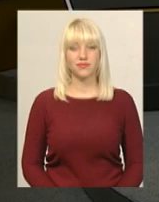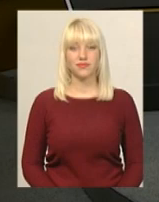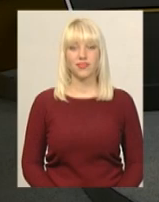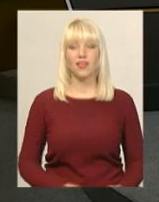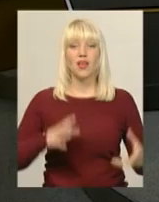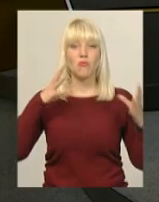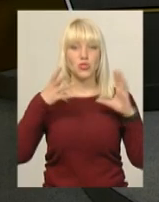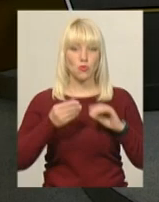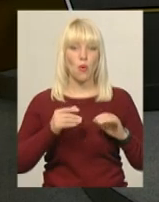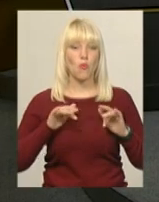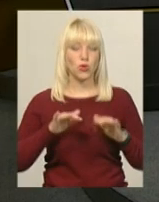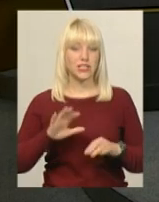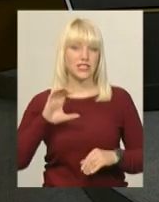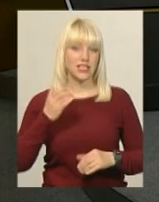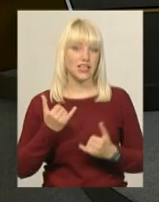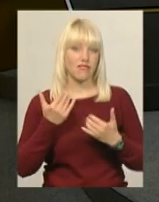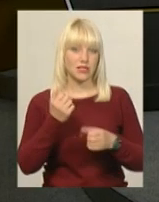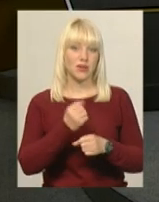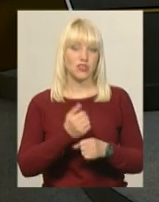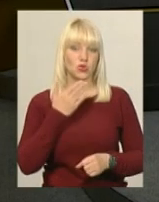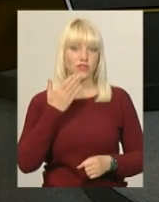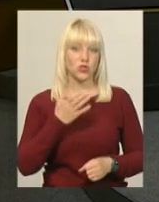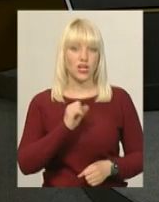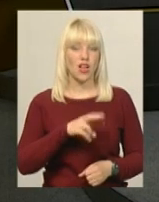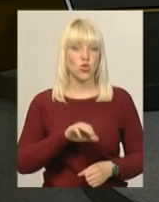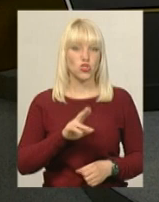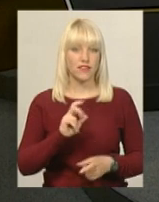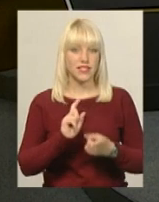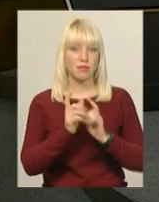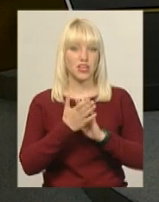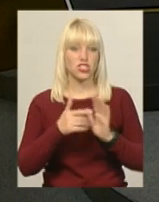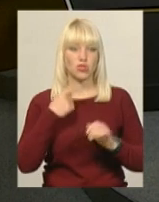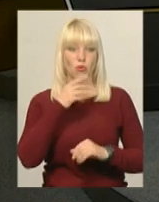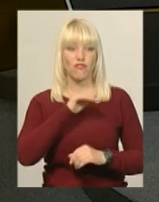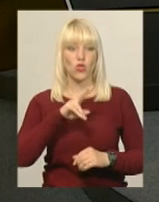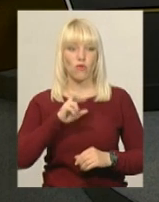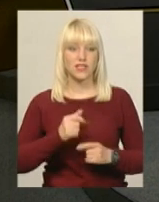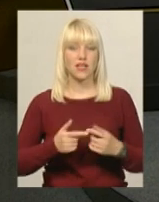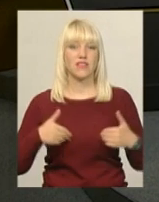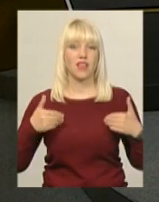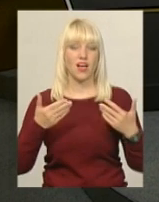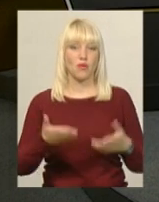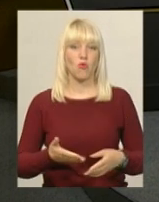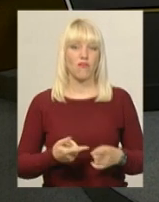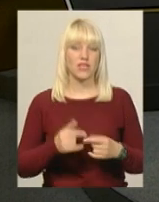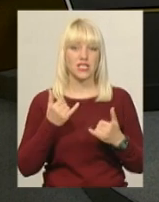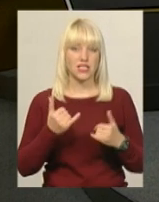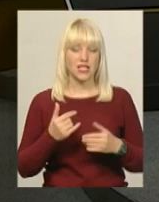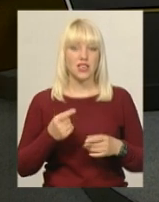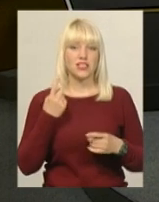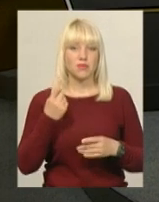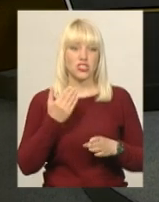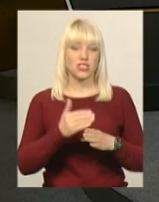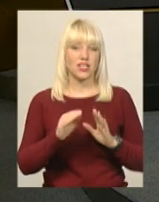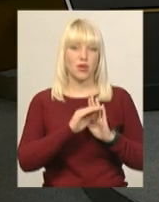Підсумовуємо події середи. В студії працюють ведуча Ярослава Антошевська, перекладач на жестову мову Оксана Фіновська. Ми вітаємо вас. І зараз анонс